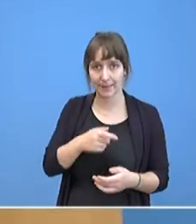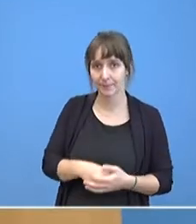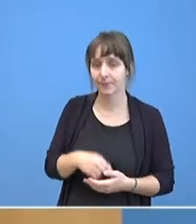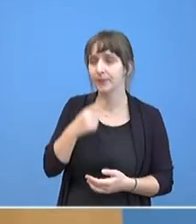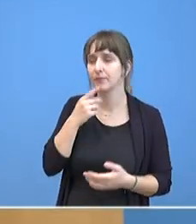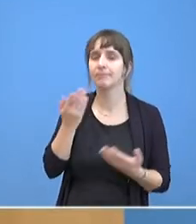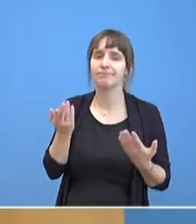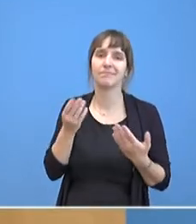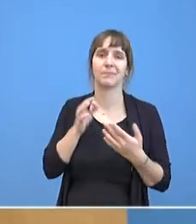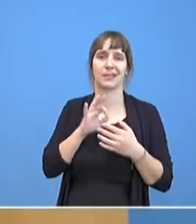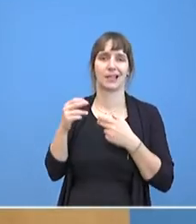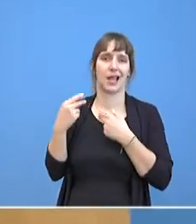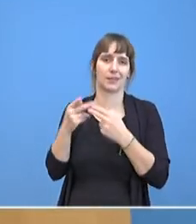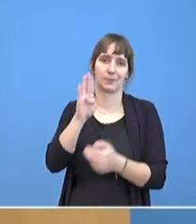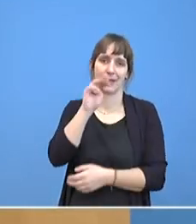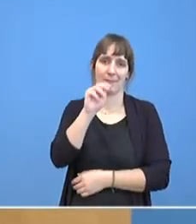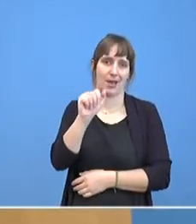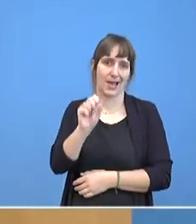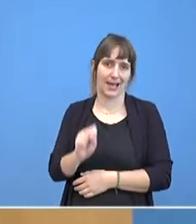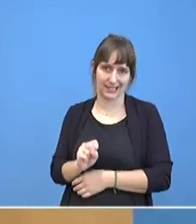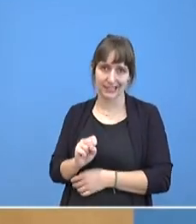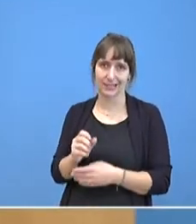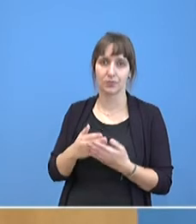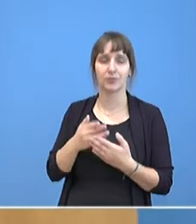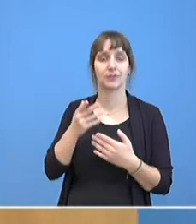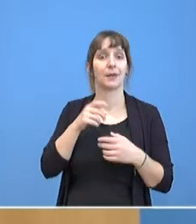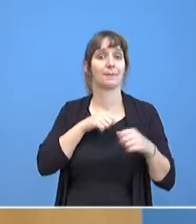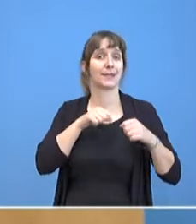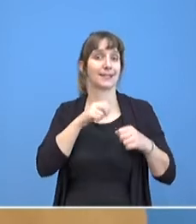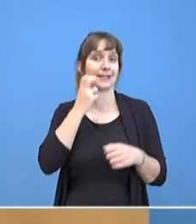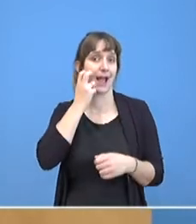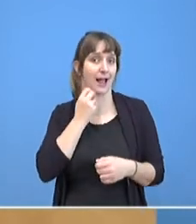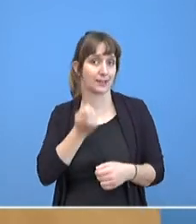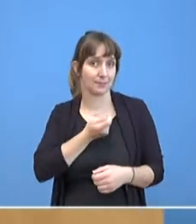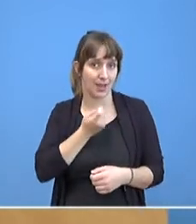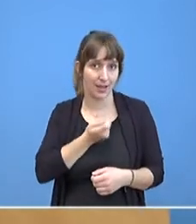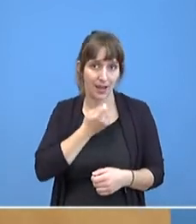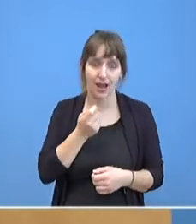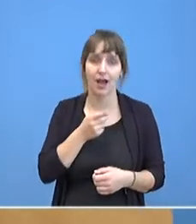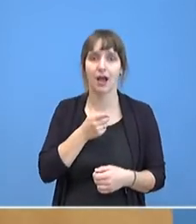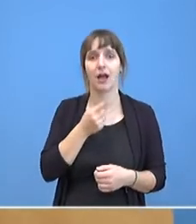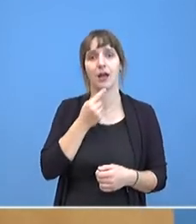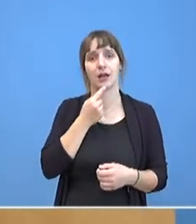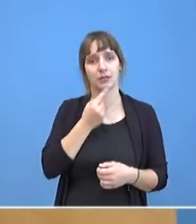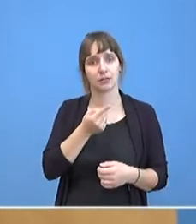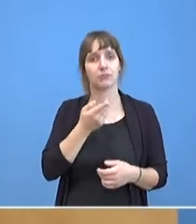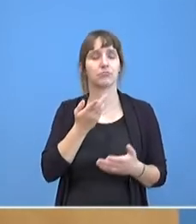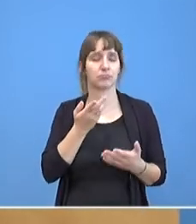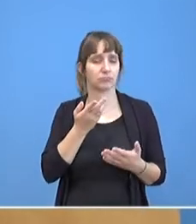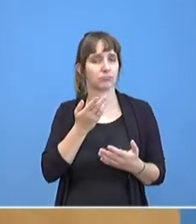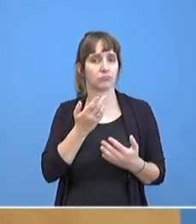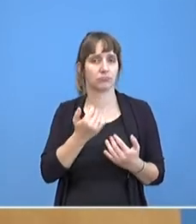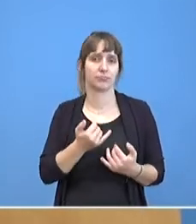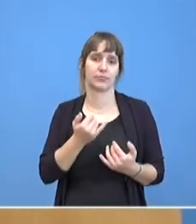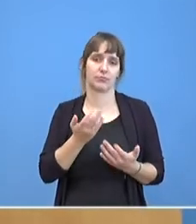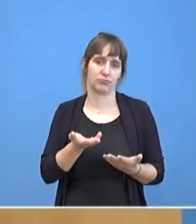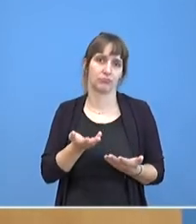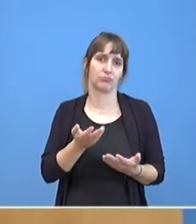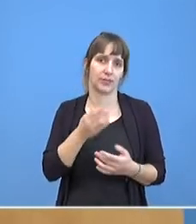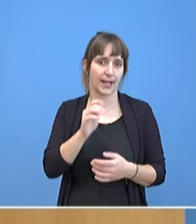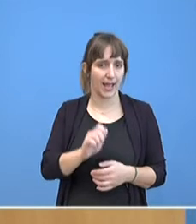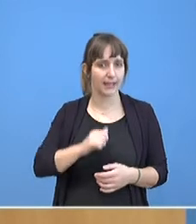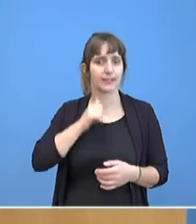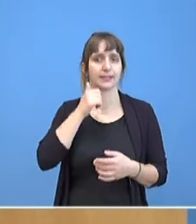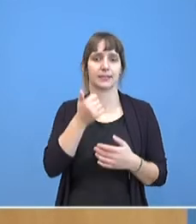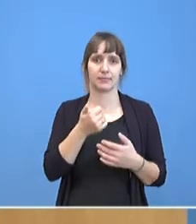berufen zu antworten. Und Minister Altmaier hat sich als zum ersten Mal Punkte